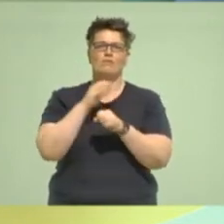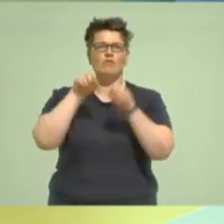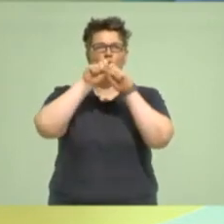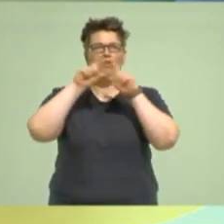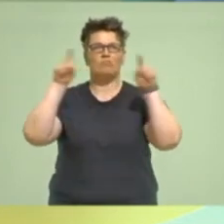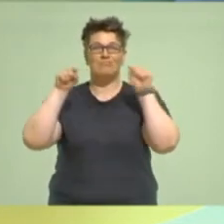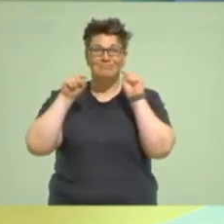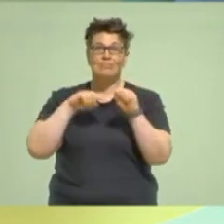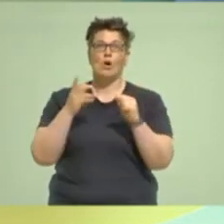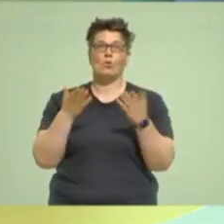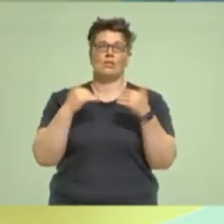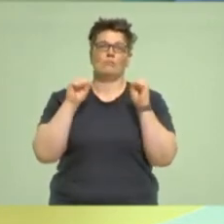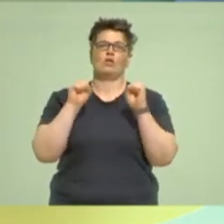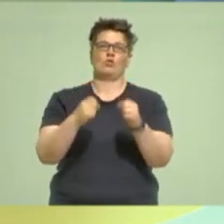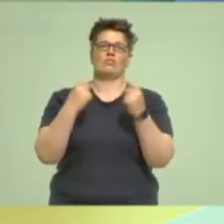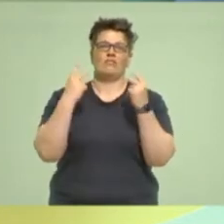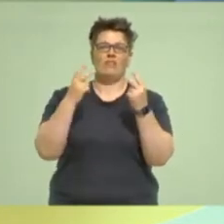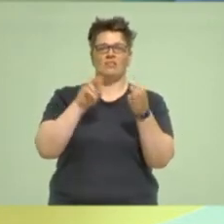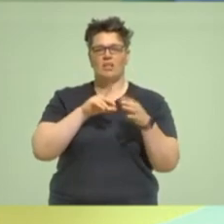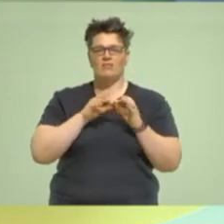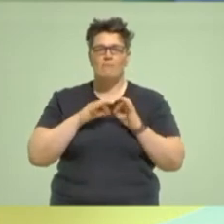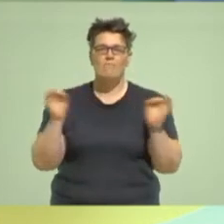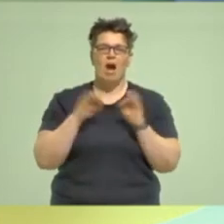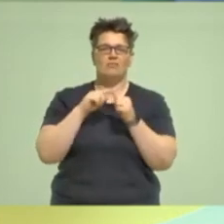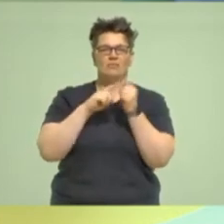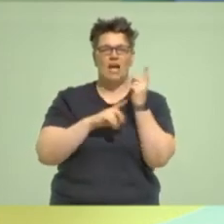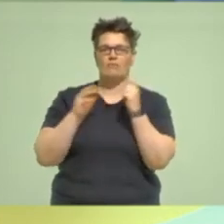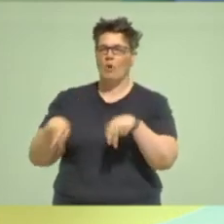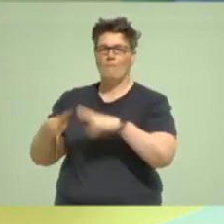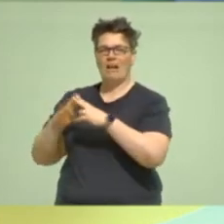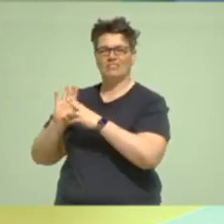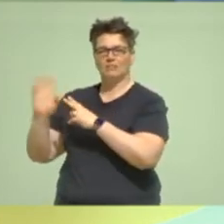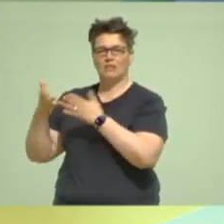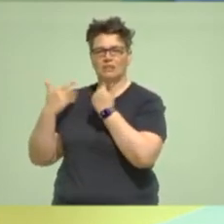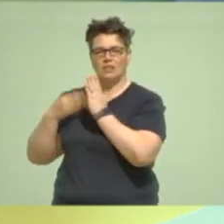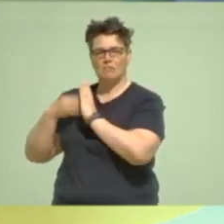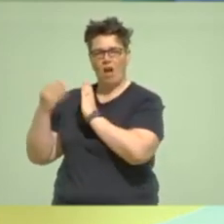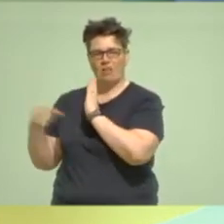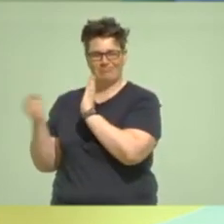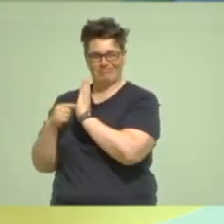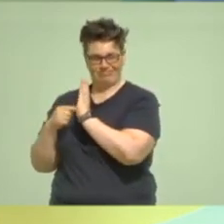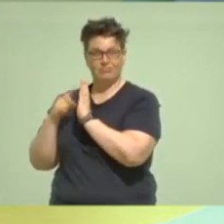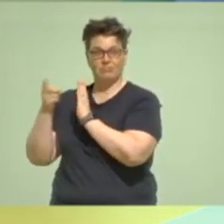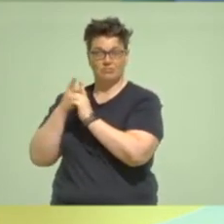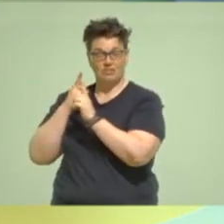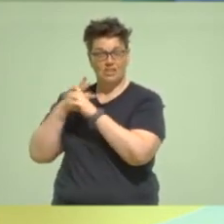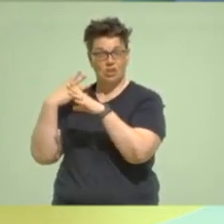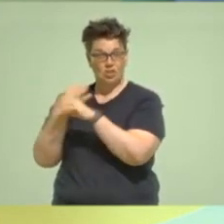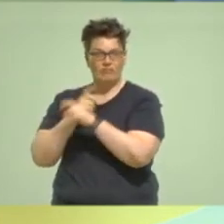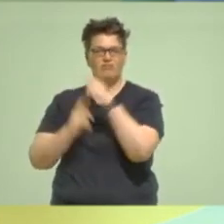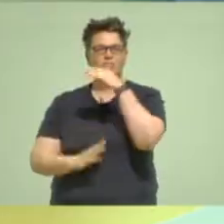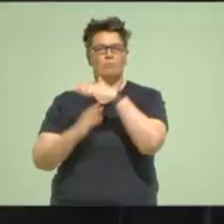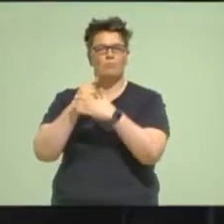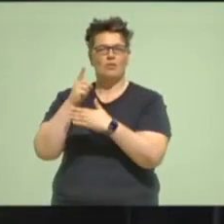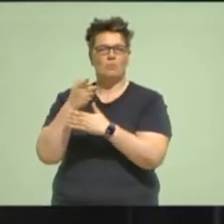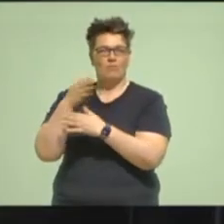Bereich endlich die Maßnahmen trifft, damit wir die Pariser Klimaschutzabkommen schaffen können, damit wir den 1,5-Grad-Pfad schaffen?